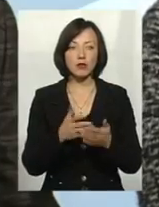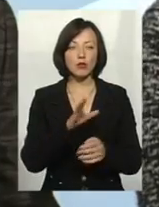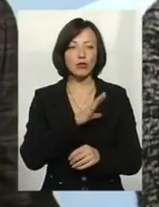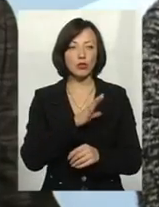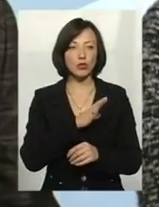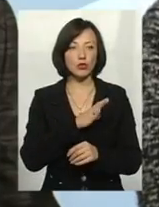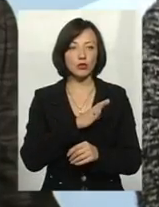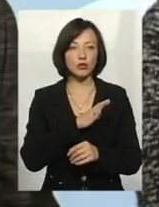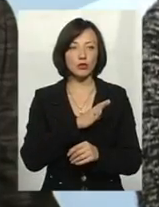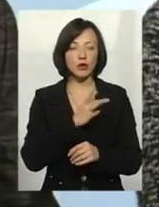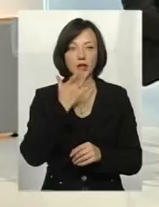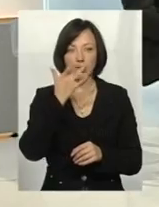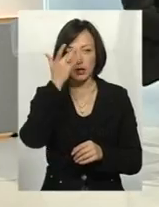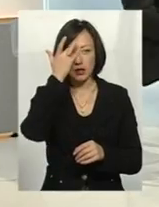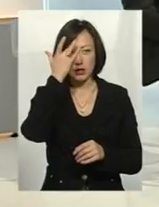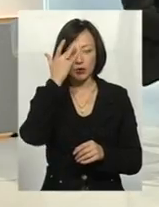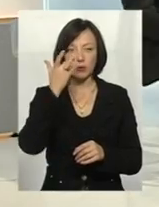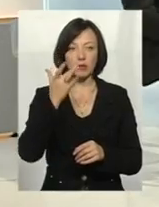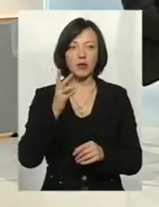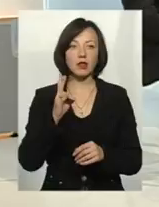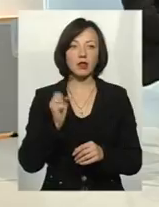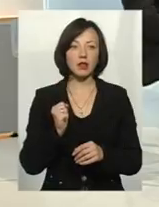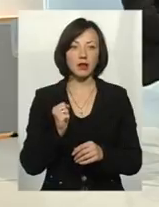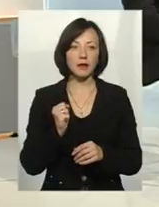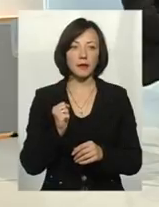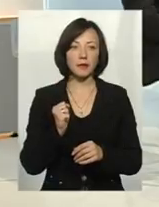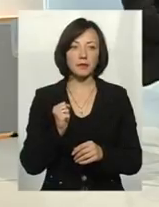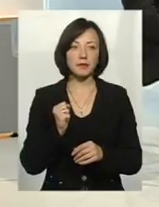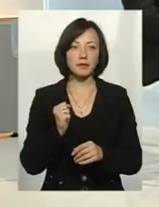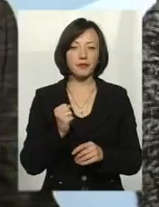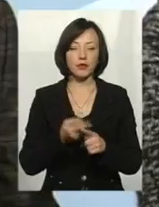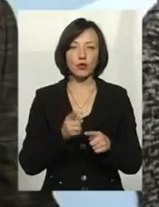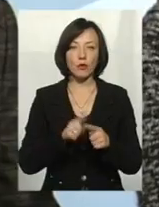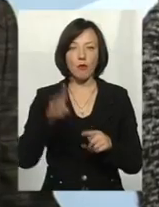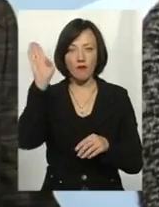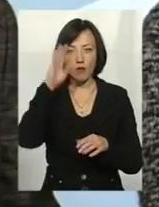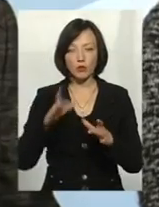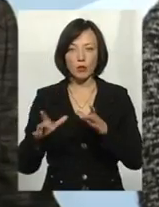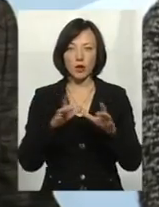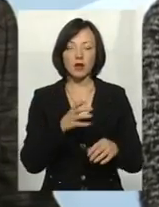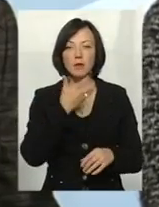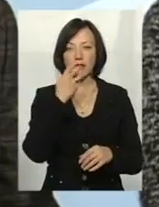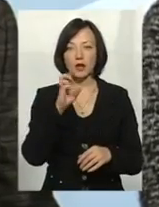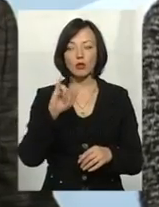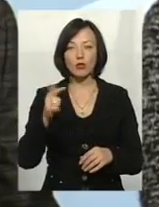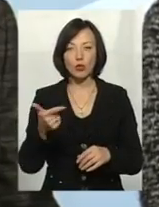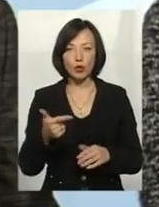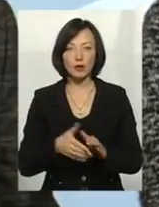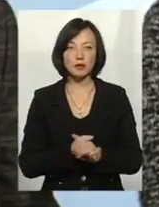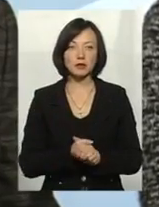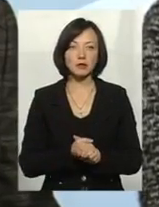літом на даному водному об'єкті, як Південний Буг. Ну,